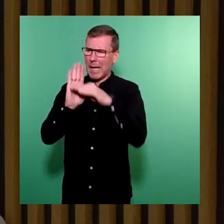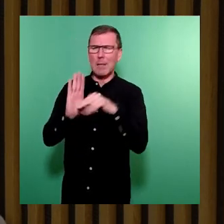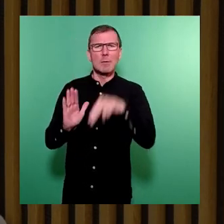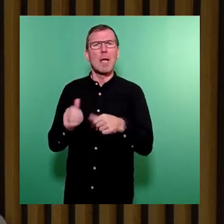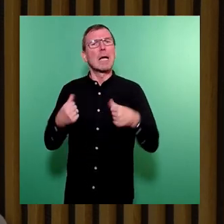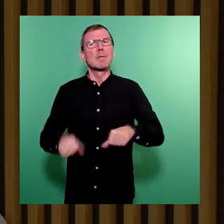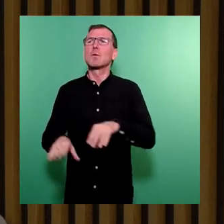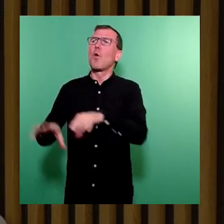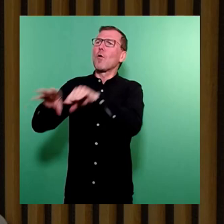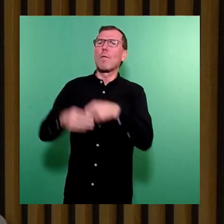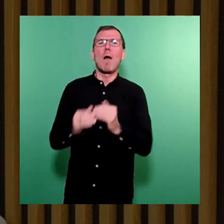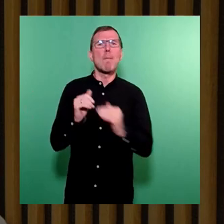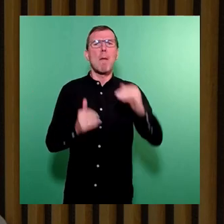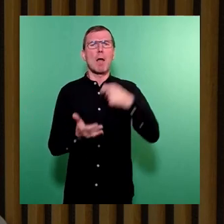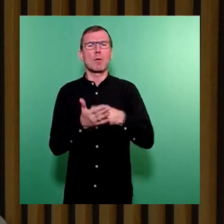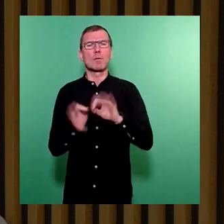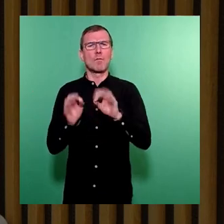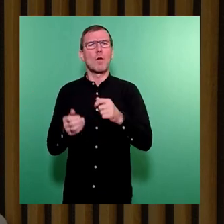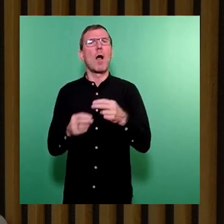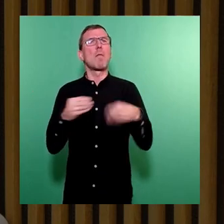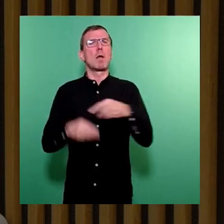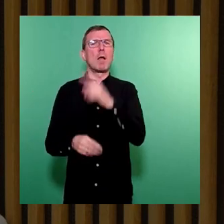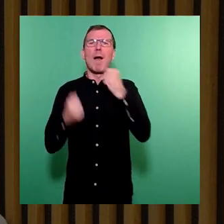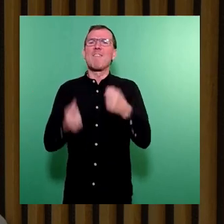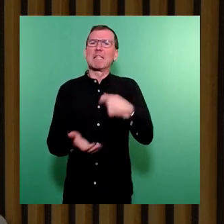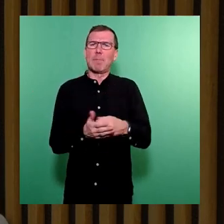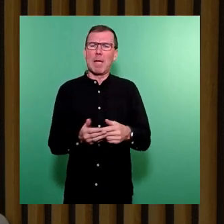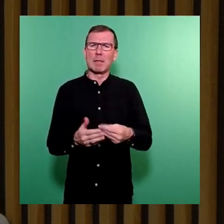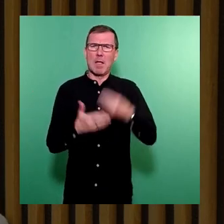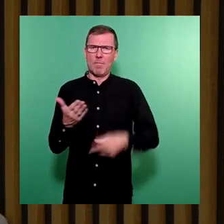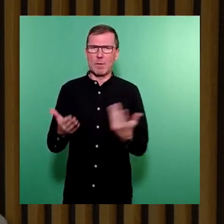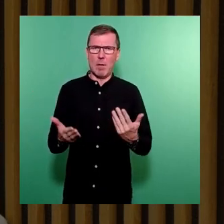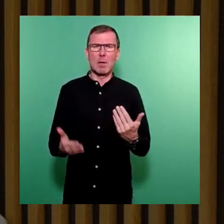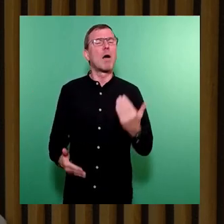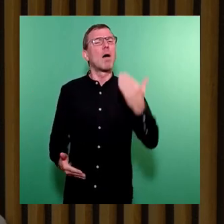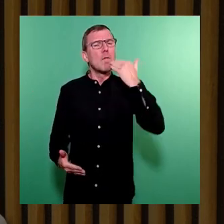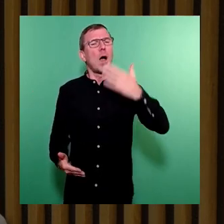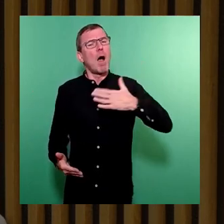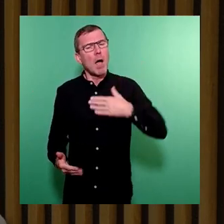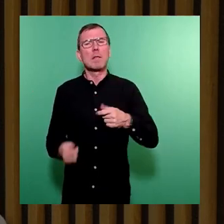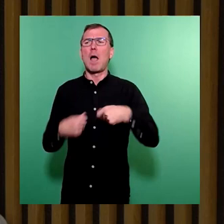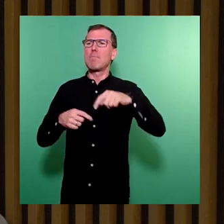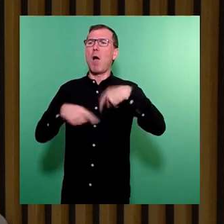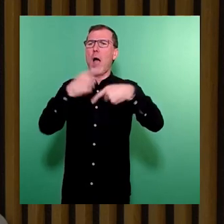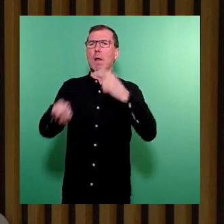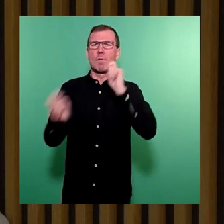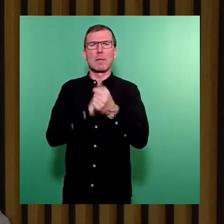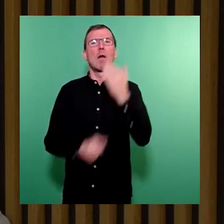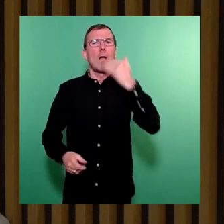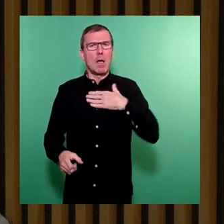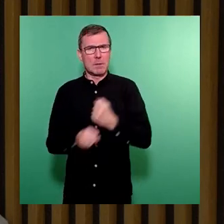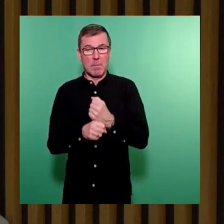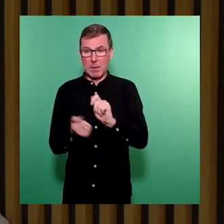Übernahme von Mehrkosten für Material bei einem Festpreisvertrag? Wer hat warum Leistung und oder den Bauablauf geändert? Stehen die geänderten